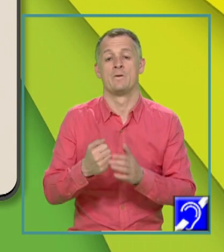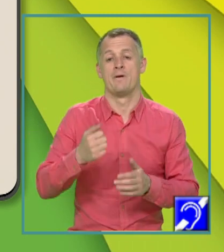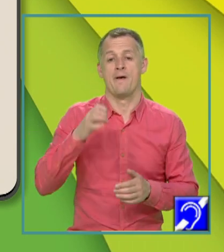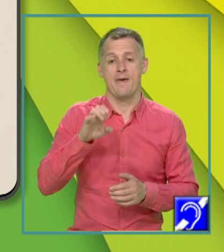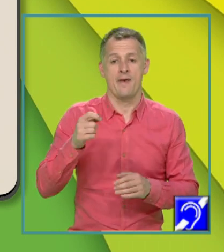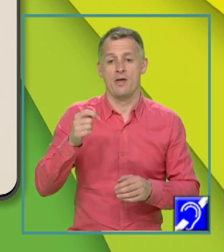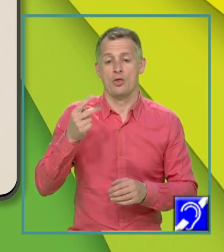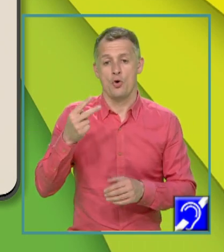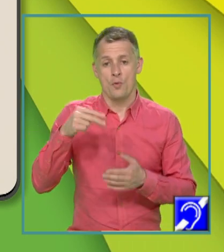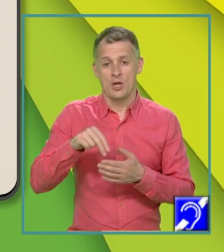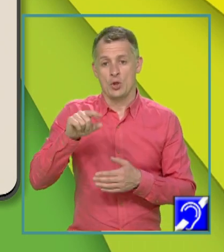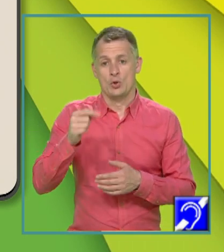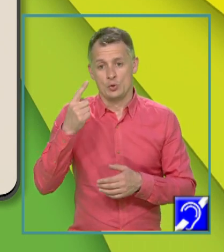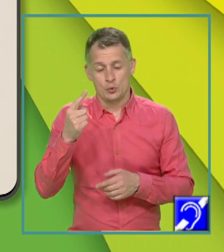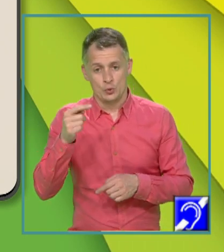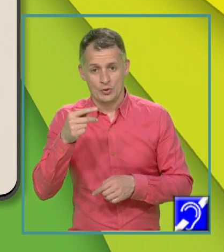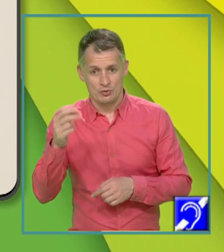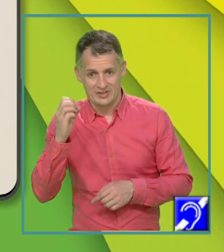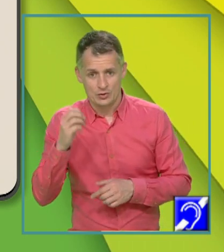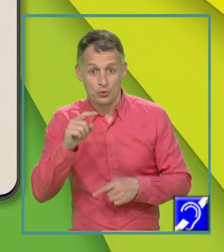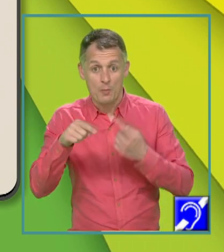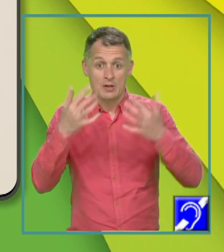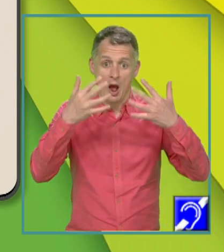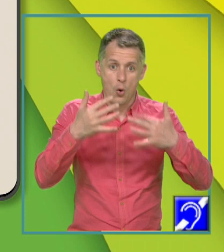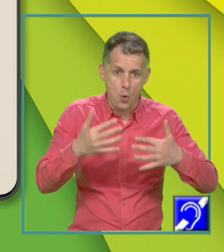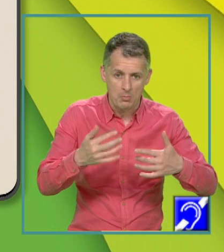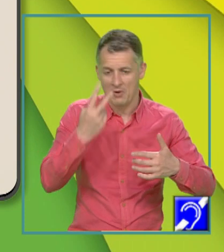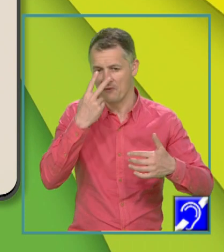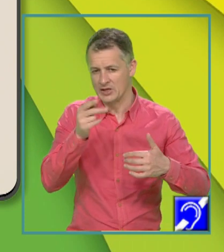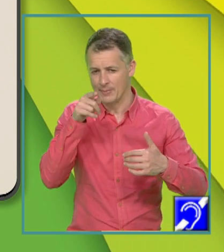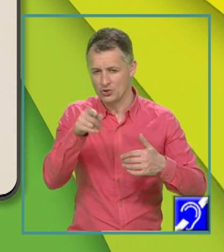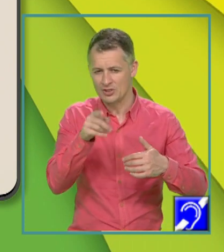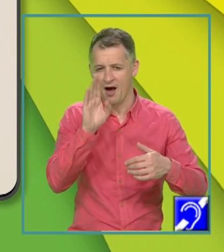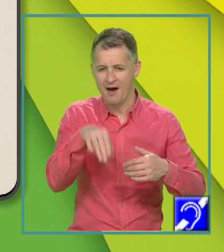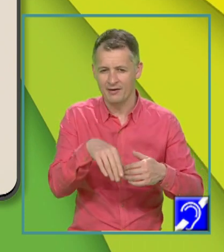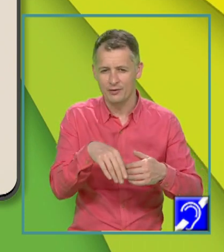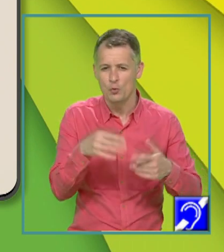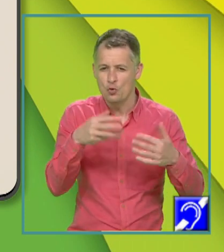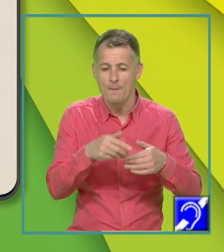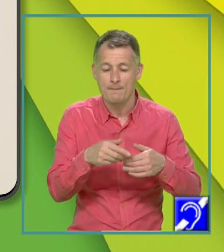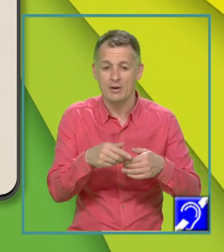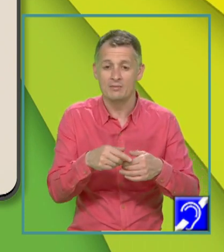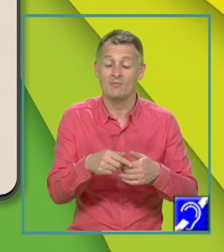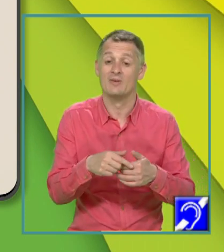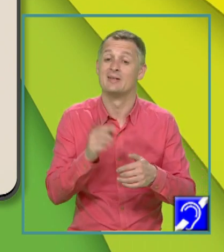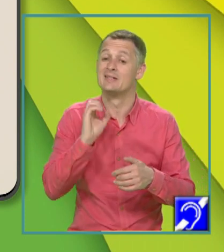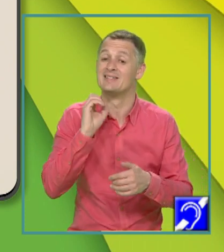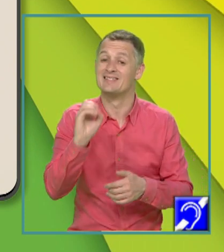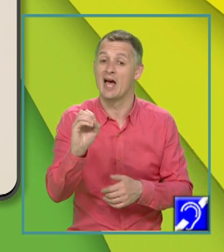După ce-l calculem, observăm că acest produs are un factor 0 și anume,